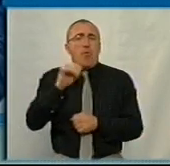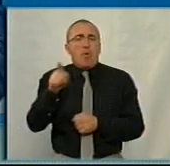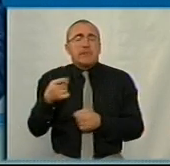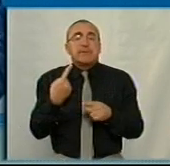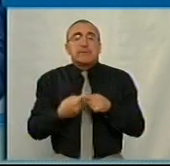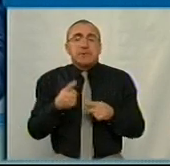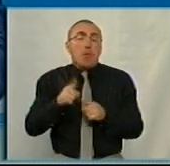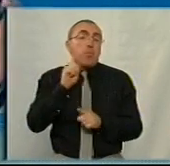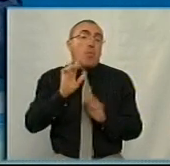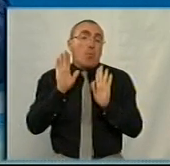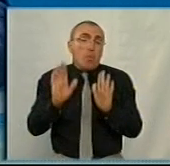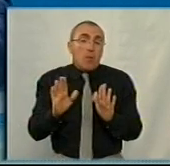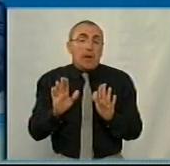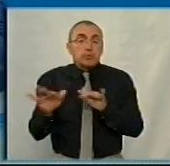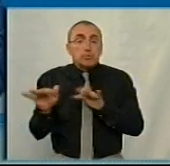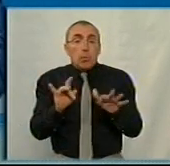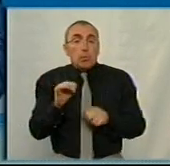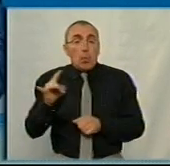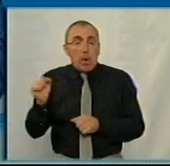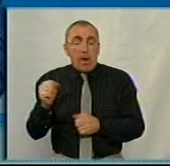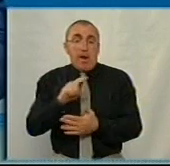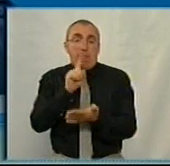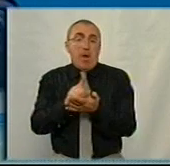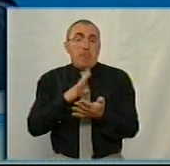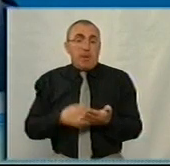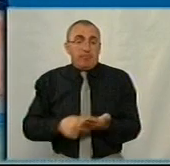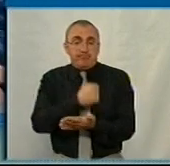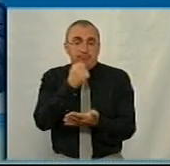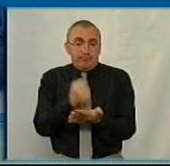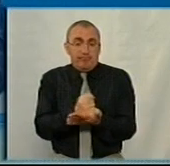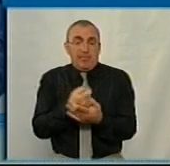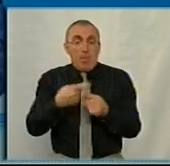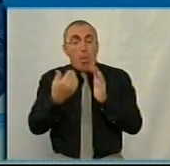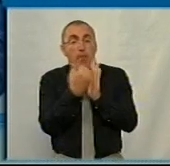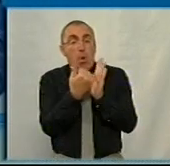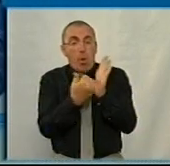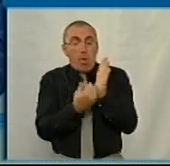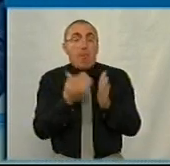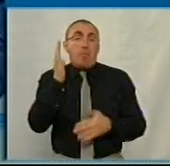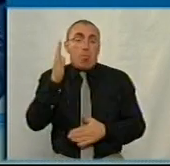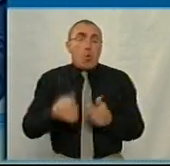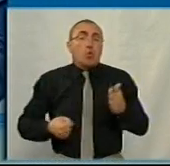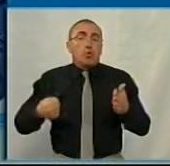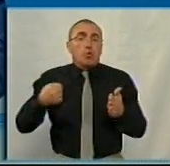це поки що структура, яка має бути затверджена, структура самої програми, і вона буде